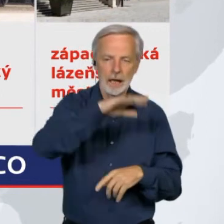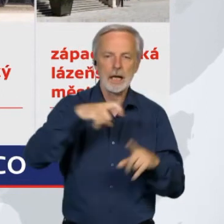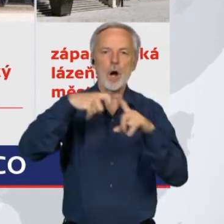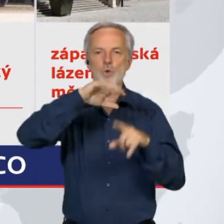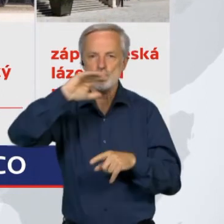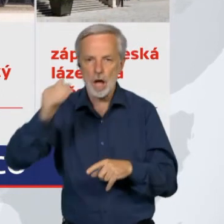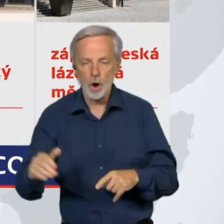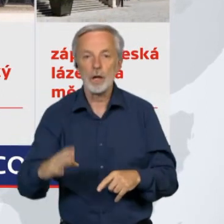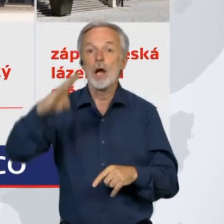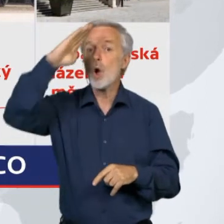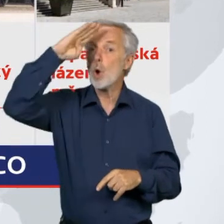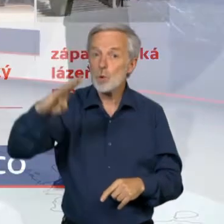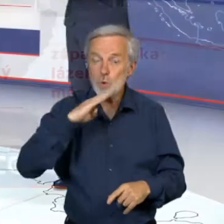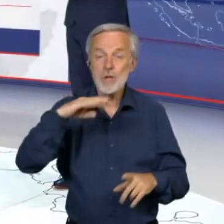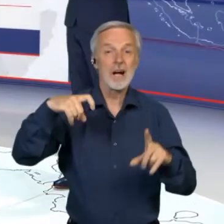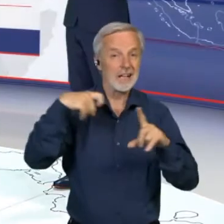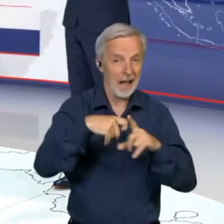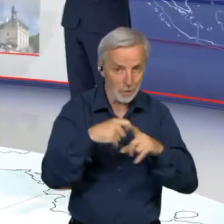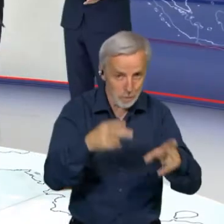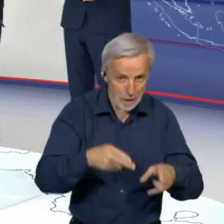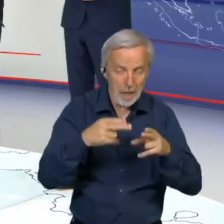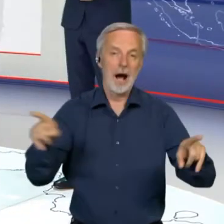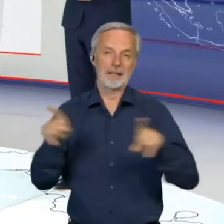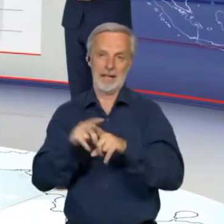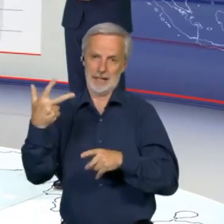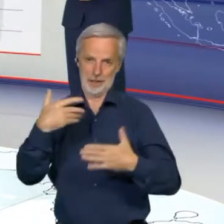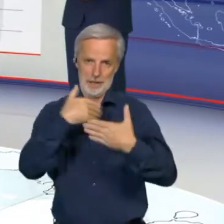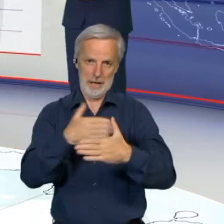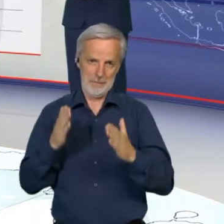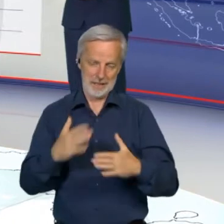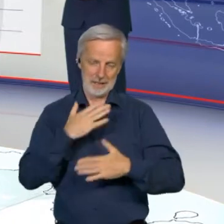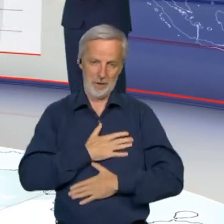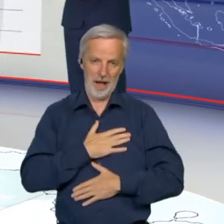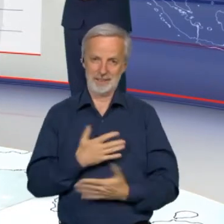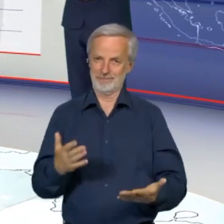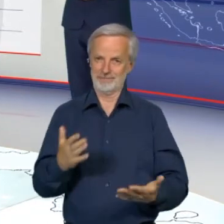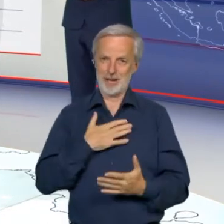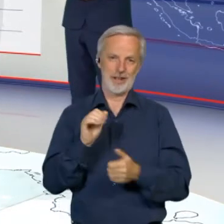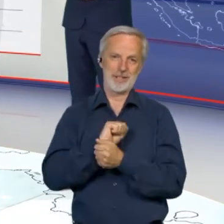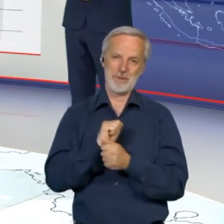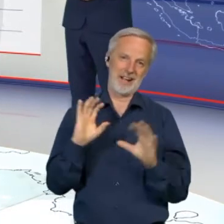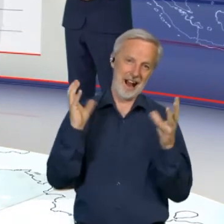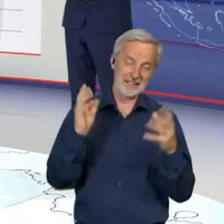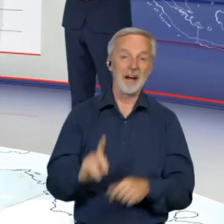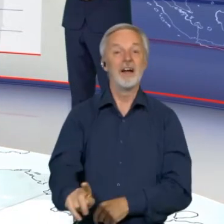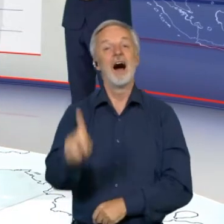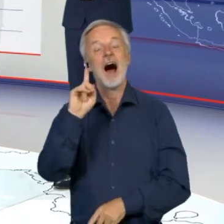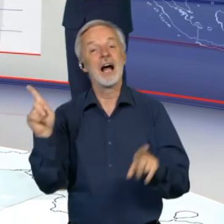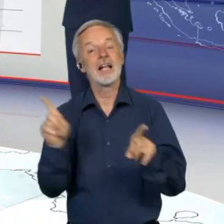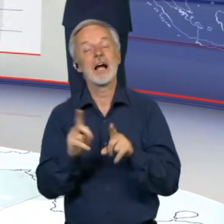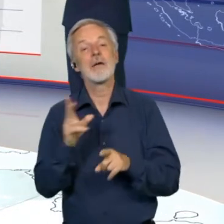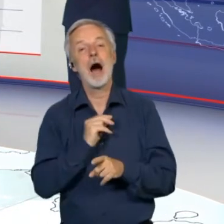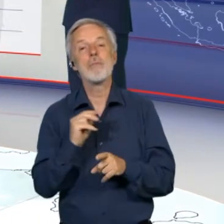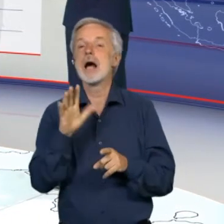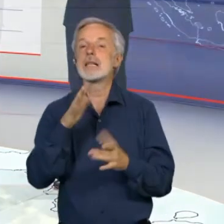a nejnověji už zmíněná Lázeňská města. Žijeme v nejkrásnější zemi na světě. Vedle toho existuje nehmotné světové kulturní dědictví.